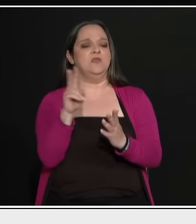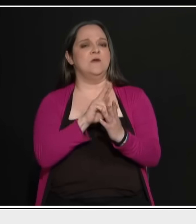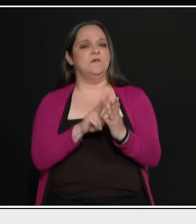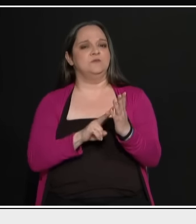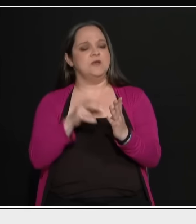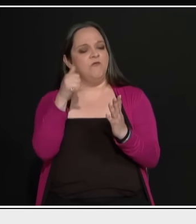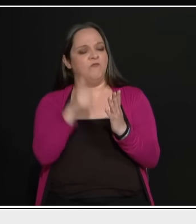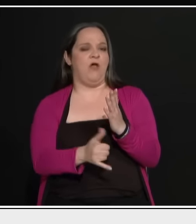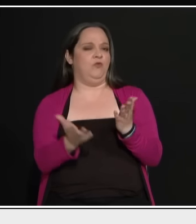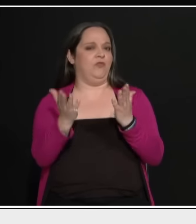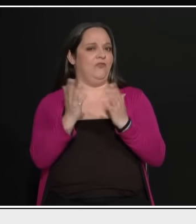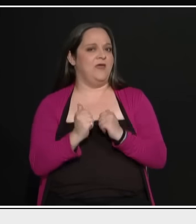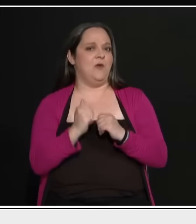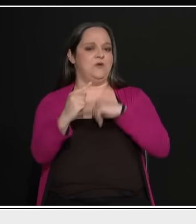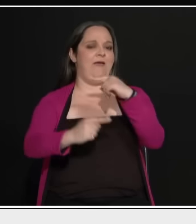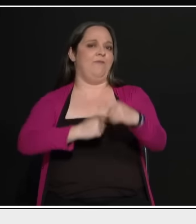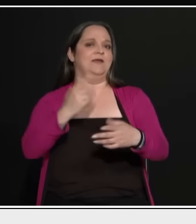πολύ εδώ μέσα να παρακολουθούν.